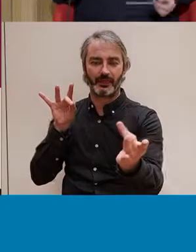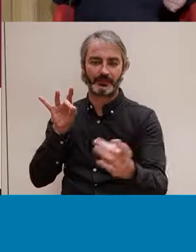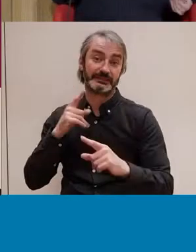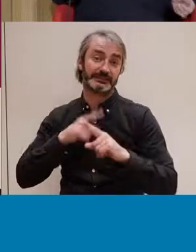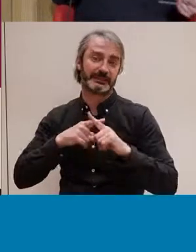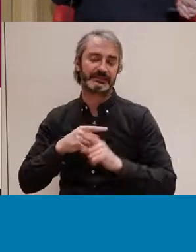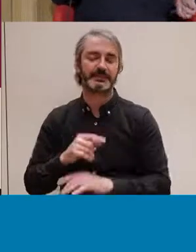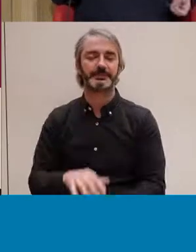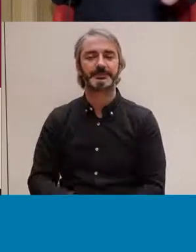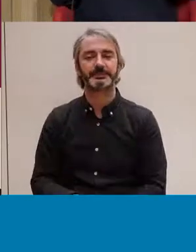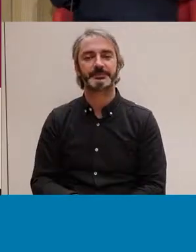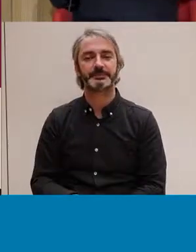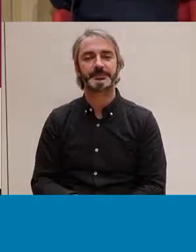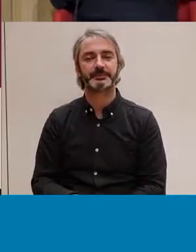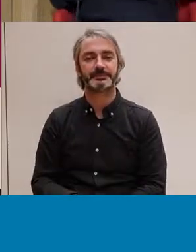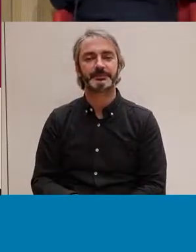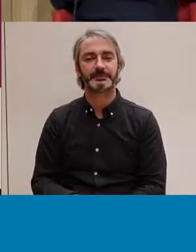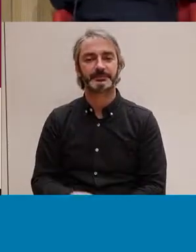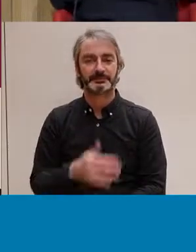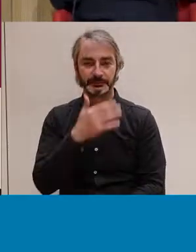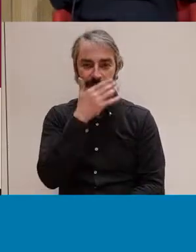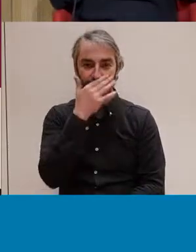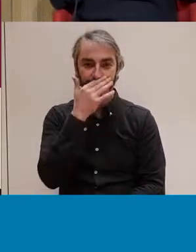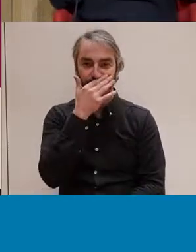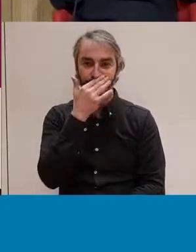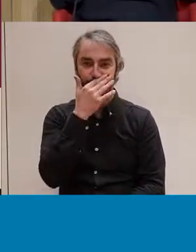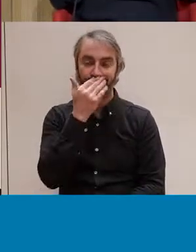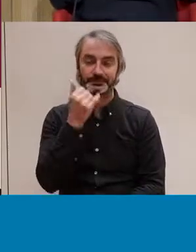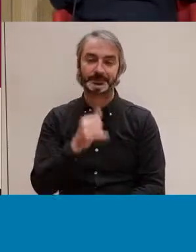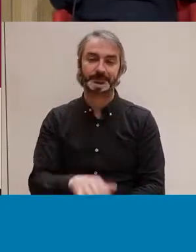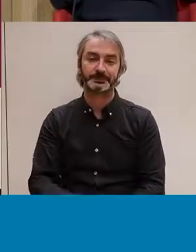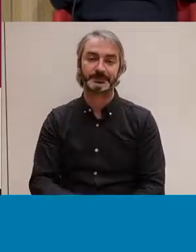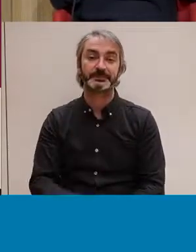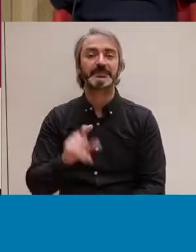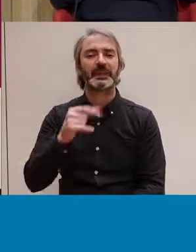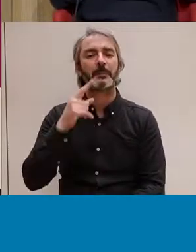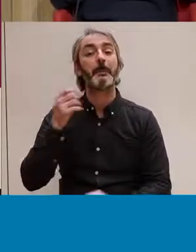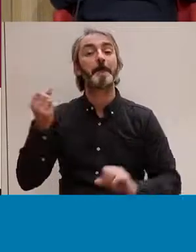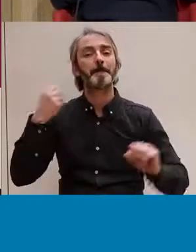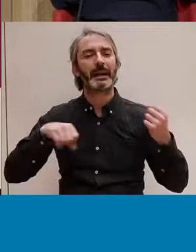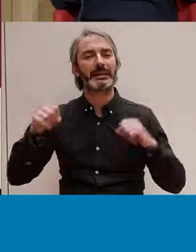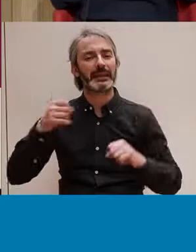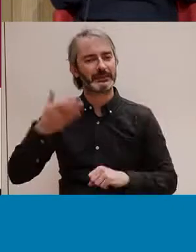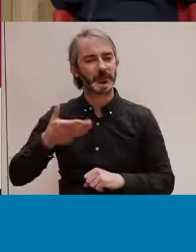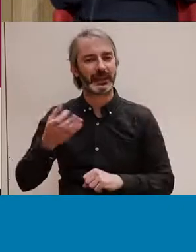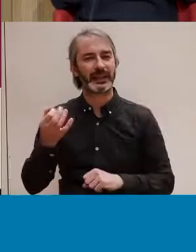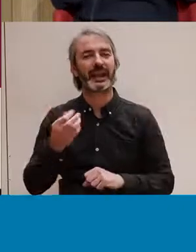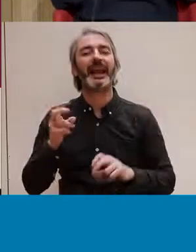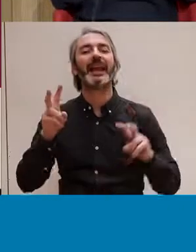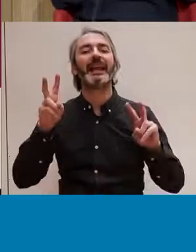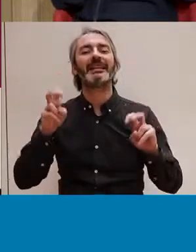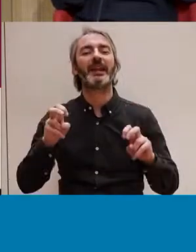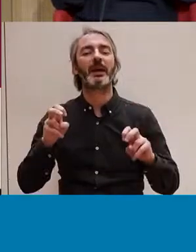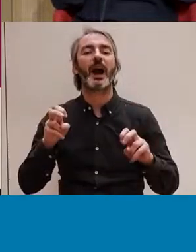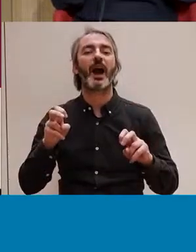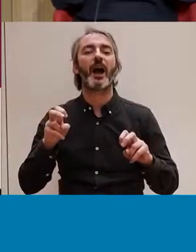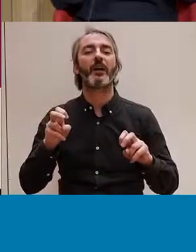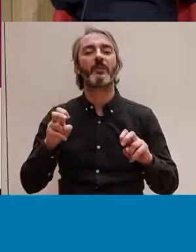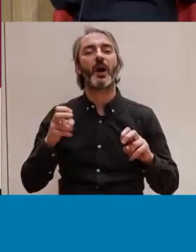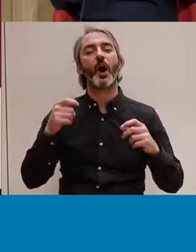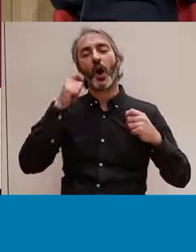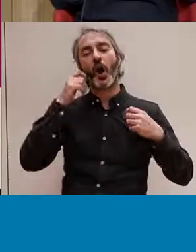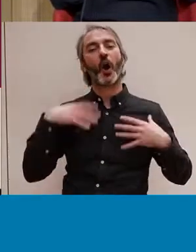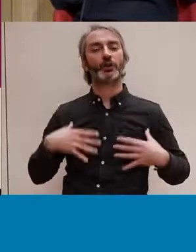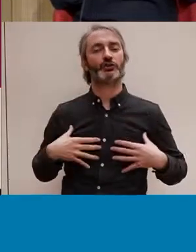I, per últim, també, una cosa a nivell de pràctiques que em sembla bastant important és la idea dels costos dels nois cis hetero com a